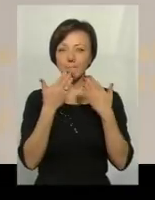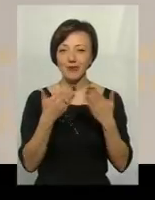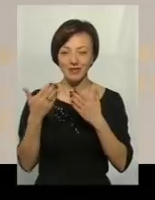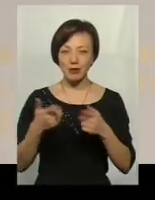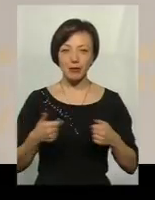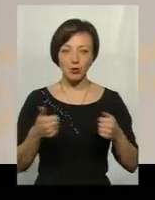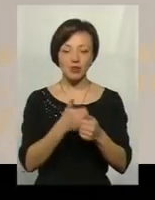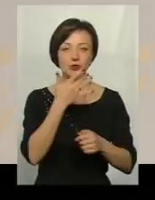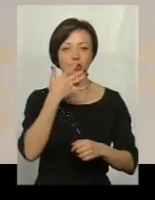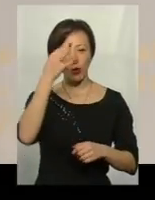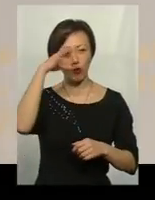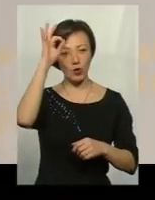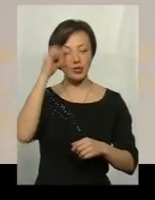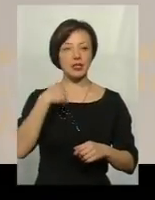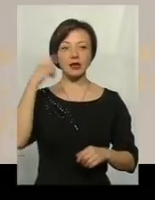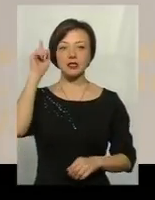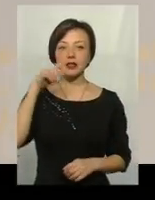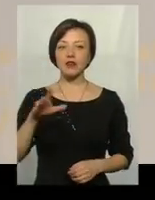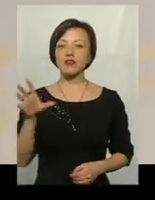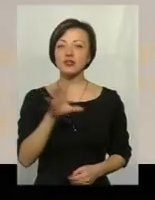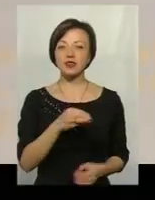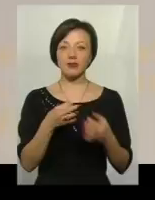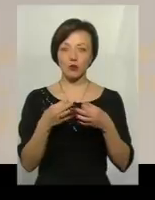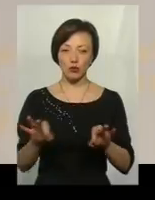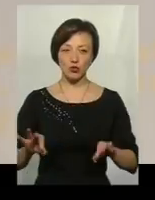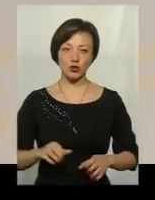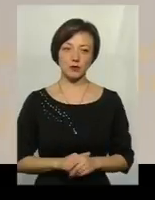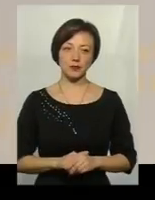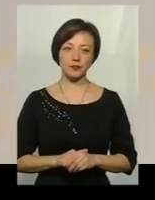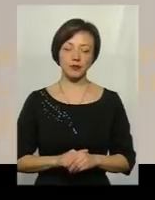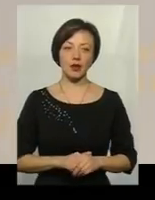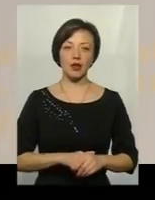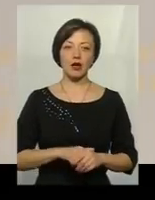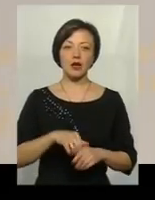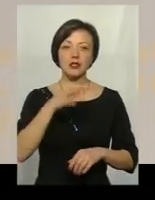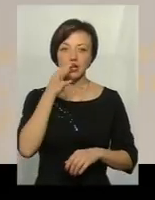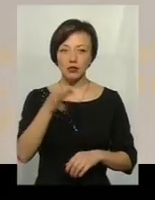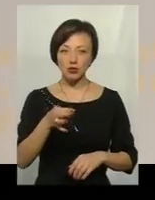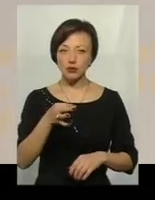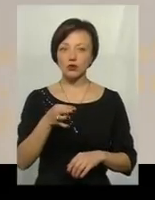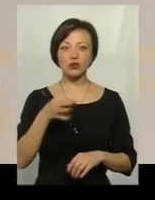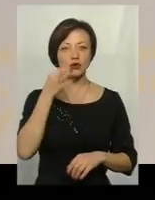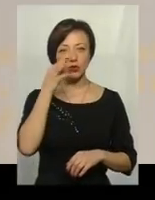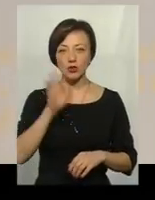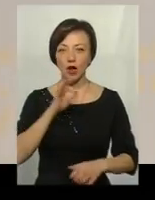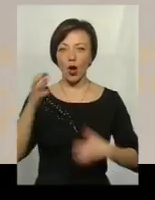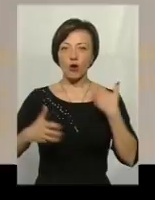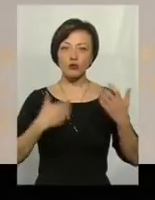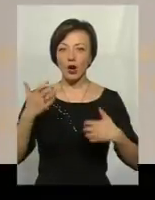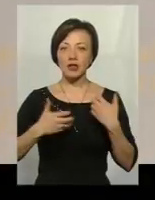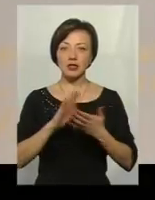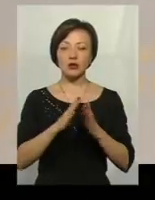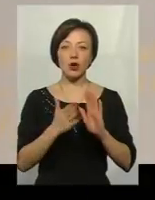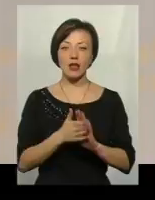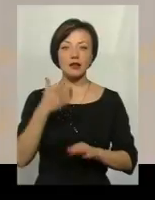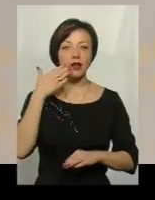національної поліції і, наскільки мені відомо, всі вони відпущені. Скажу із досвідом, що розбурхати ситуацію дуже легко, дуже складно потім її вгамувати. Не